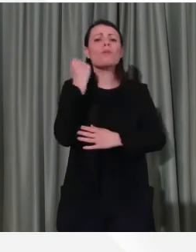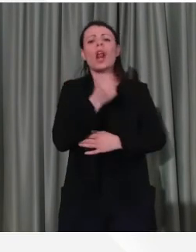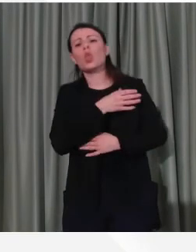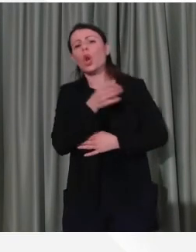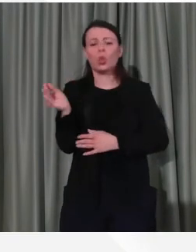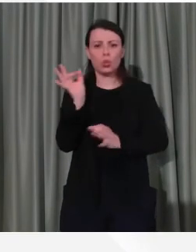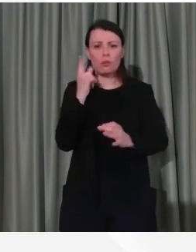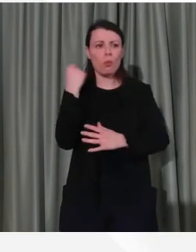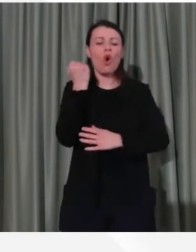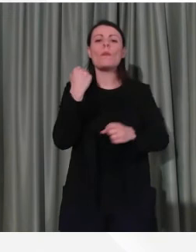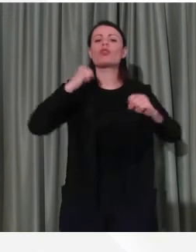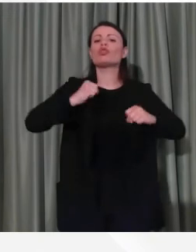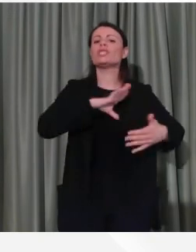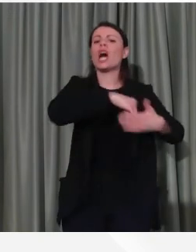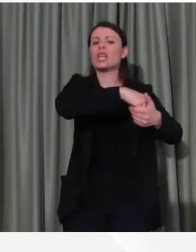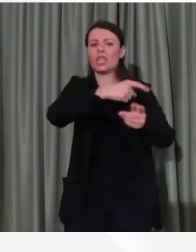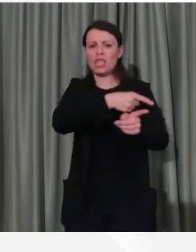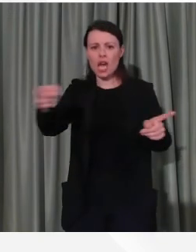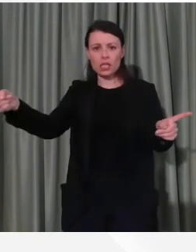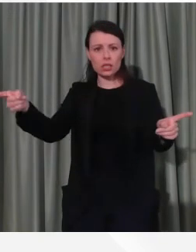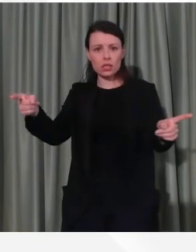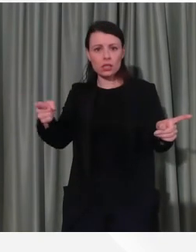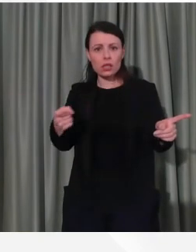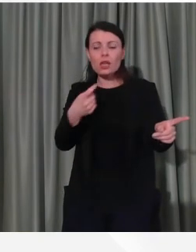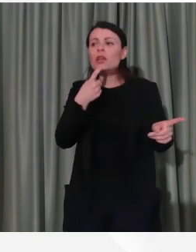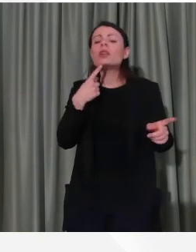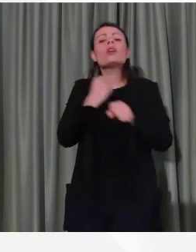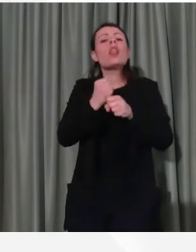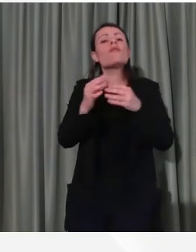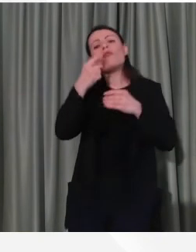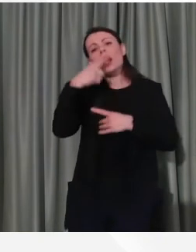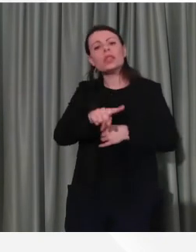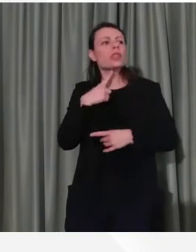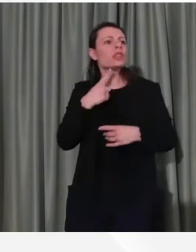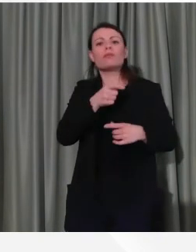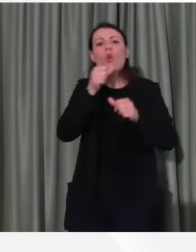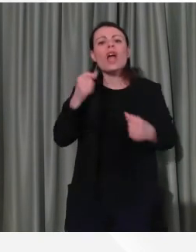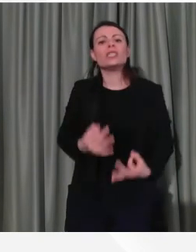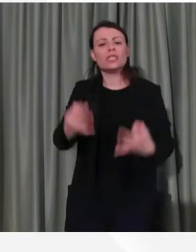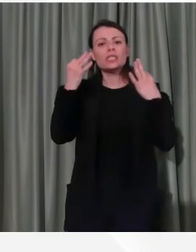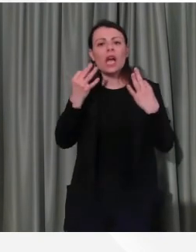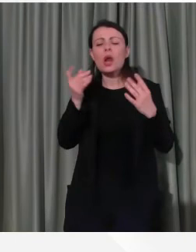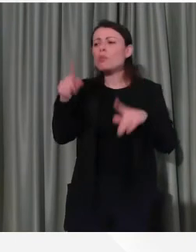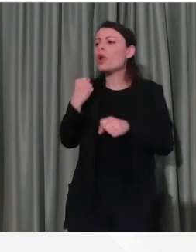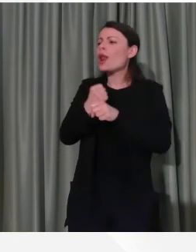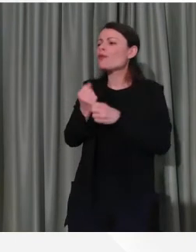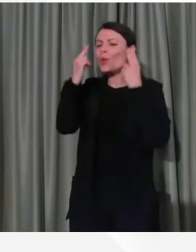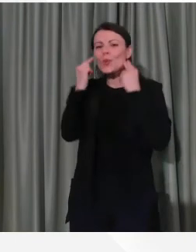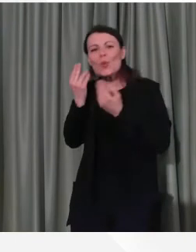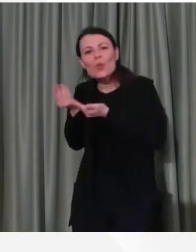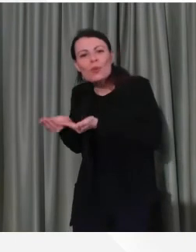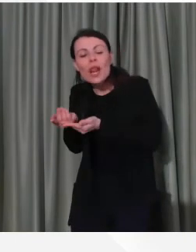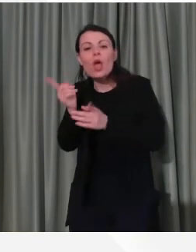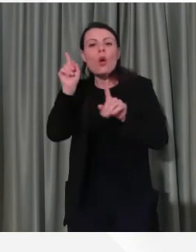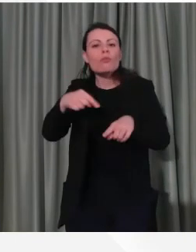il ringraziamento va a tutti quelli che svolgono un lavoro essenziale, da quello che pare più umile a quello che è più